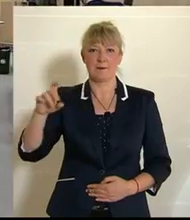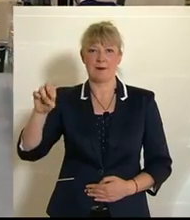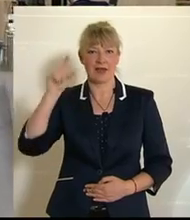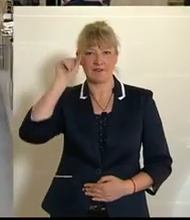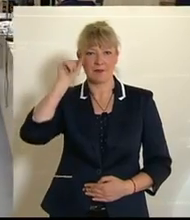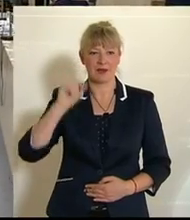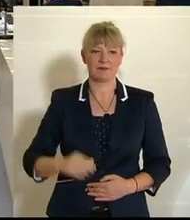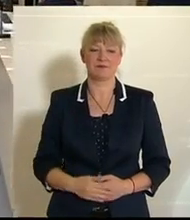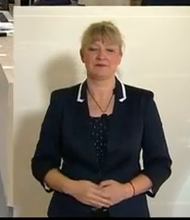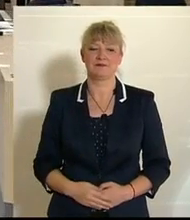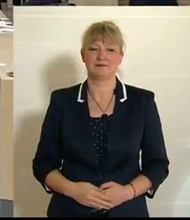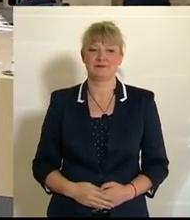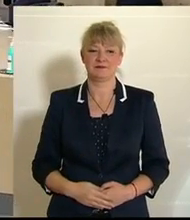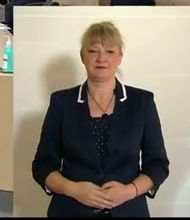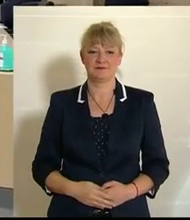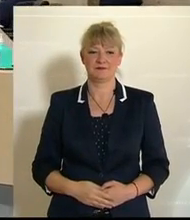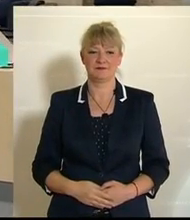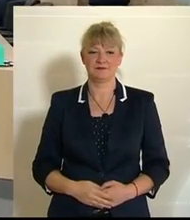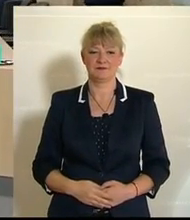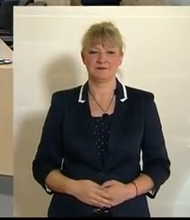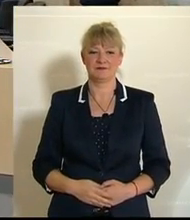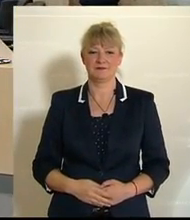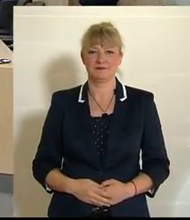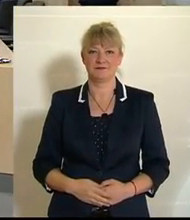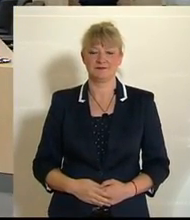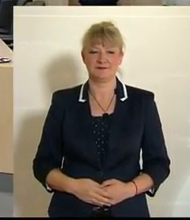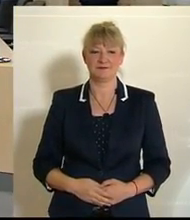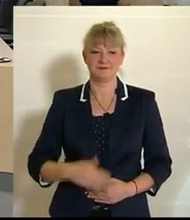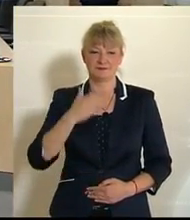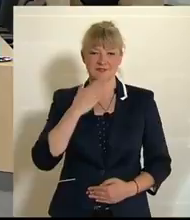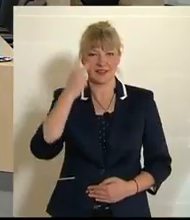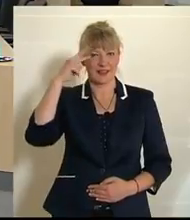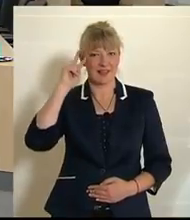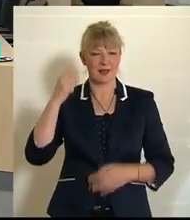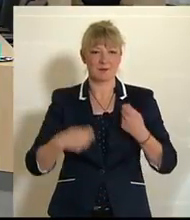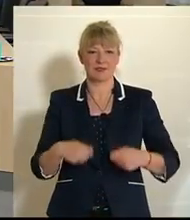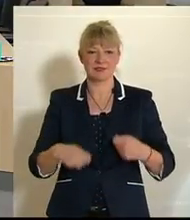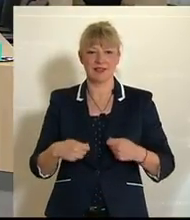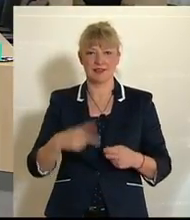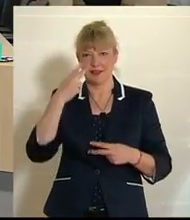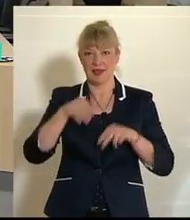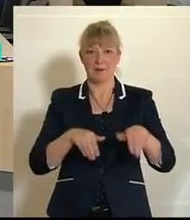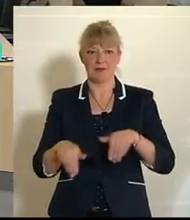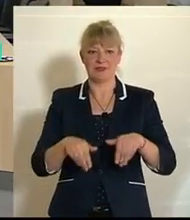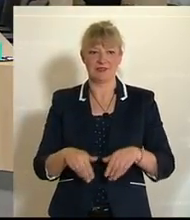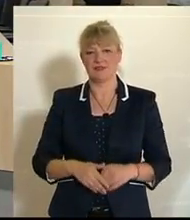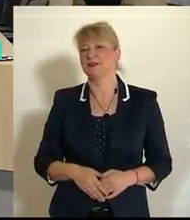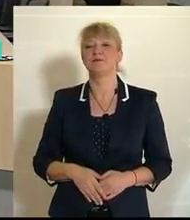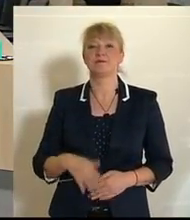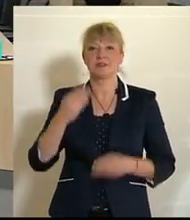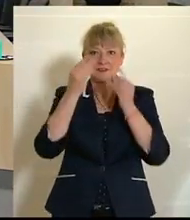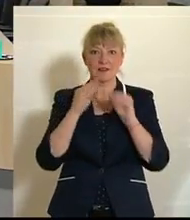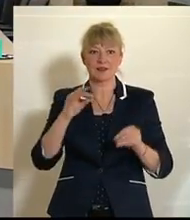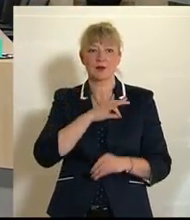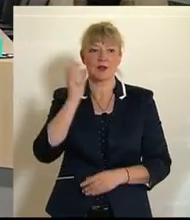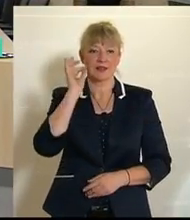Und als nächste Rednerin zu Wort gemeldet ist die SPÖ-Abgeordnete Petra Wimmer. Herr Minister, werte Kolleginnen